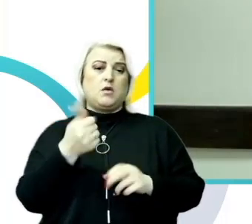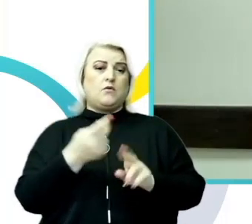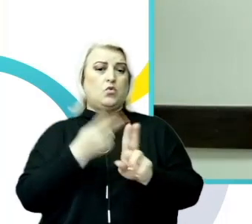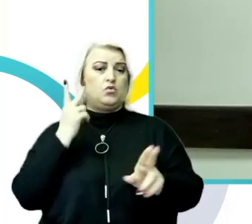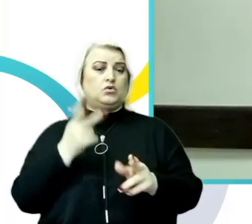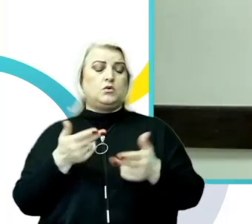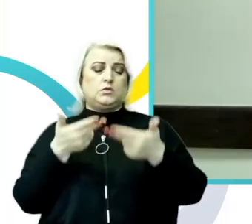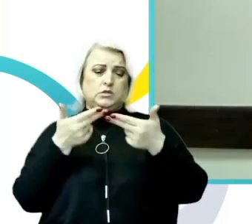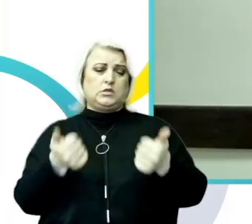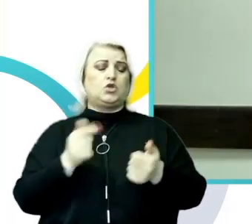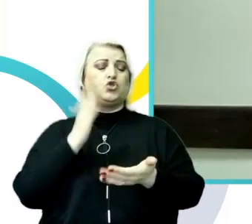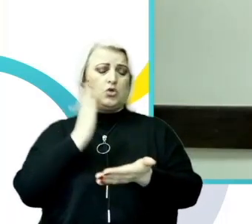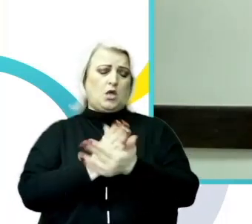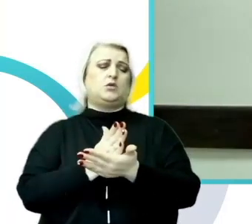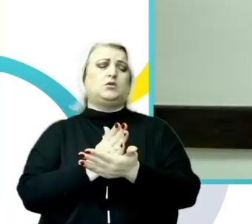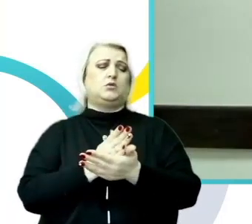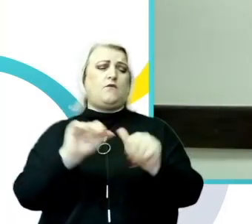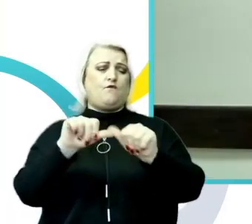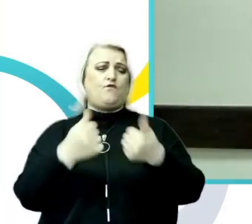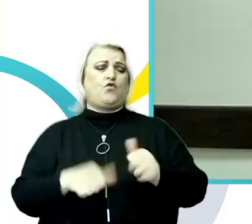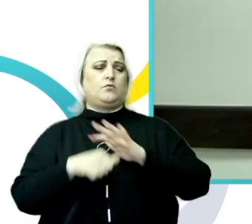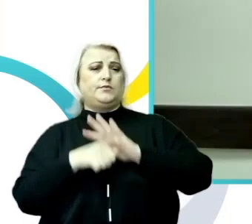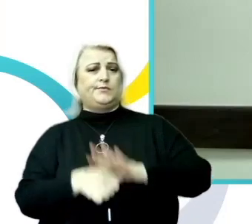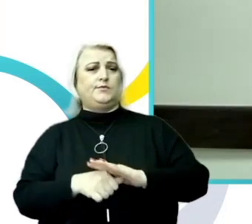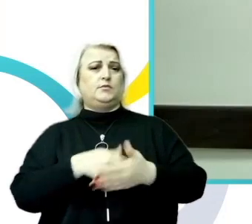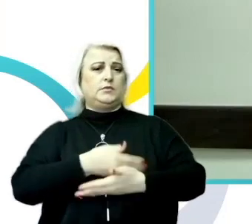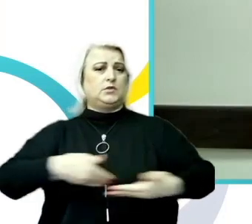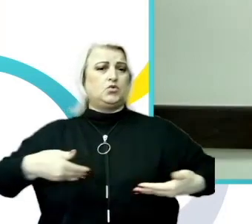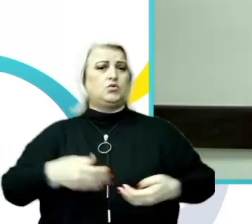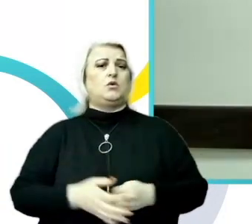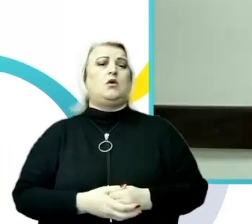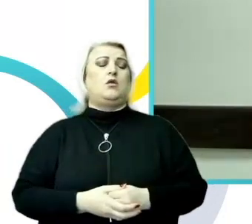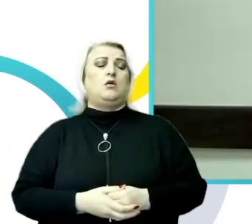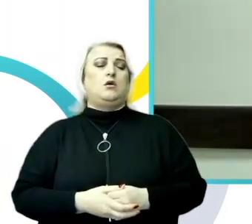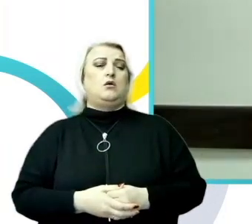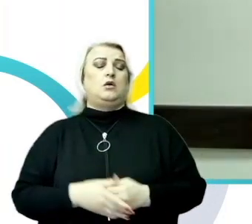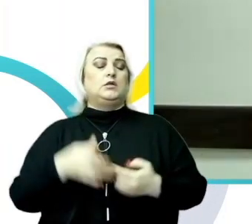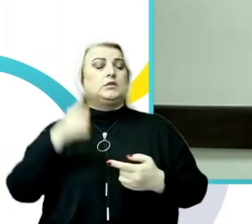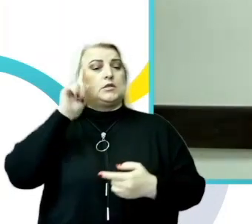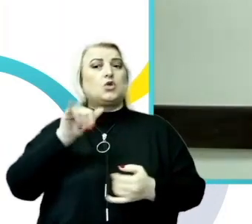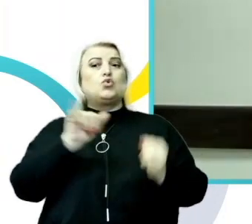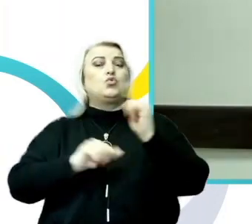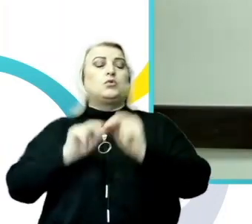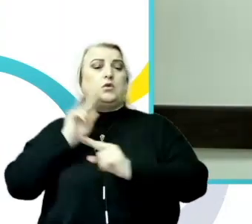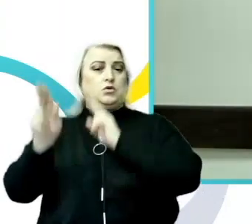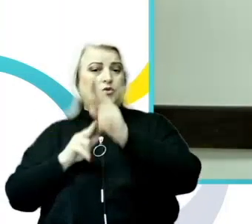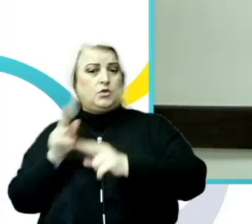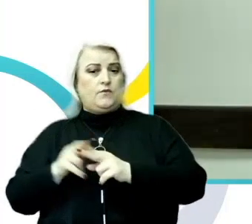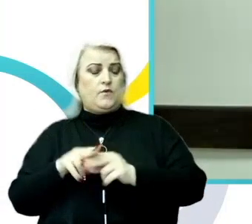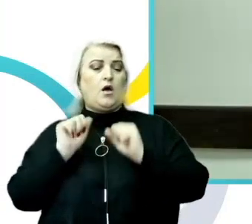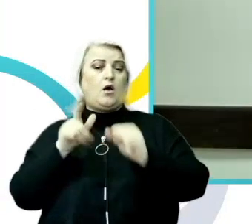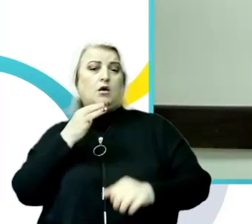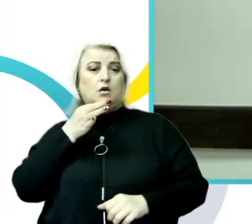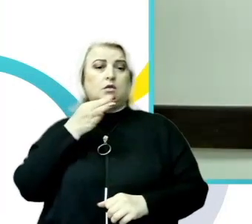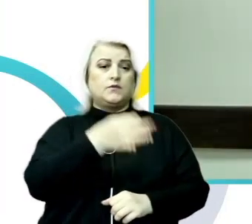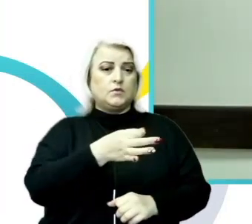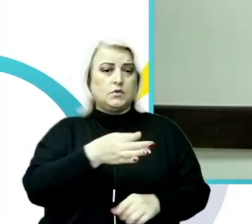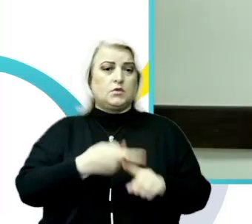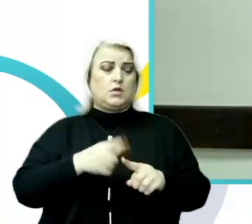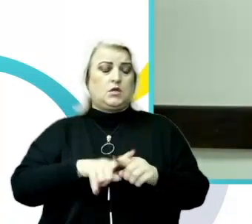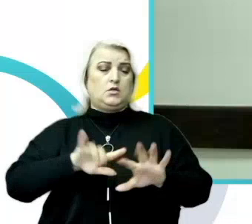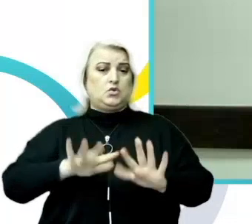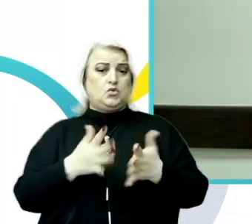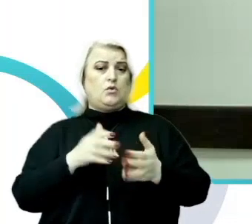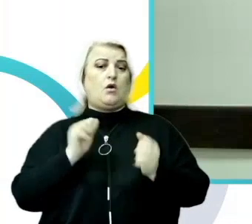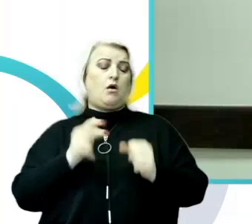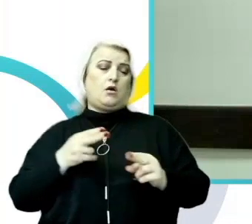de hărțuire sexuală, să știm unde să le raportăm, cum să răspunem la aceste cazuri și cum să le